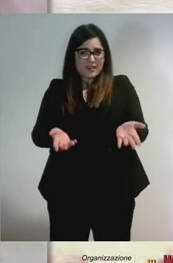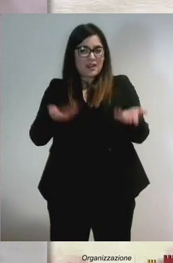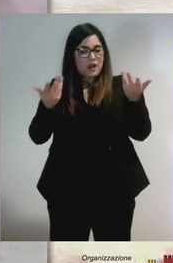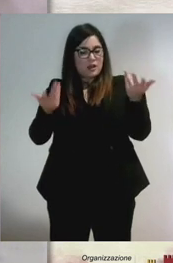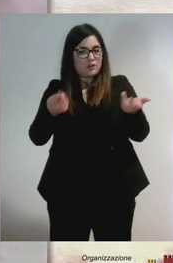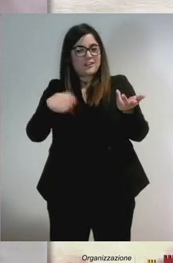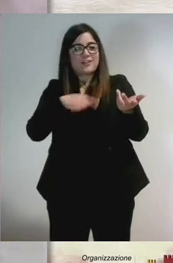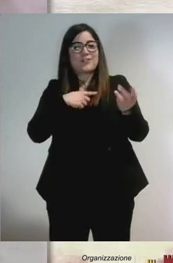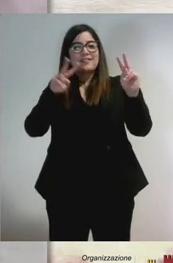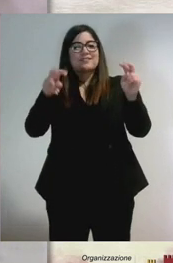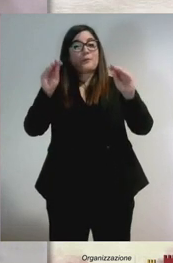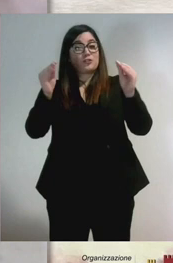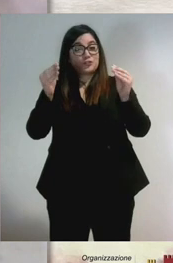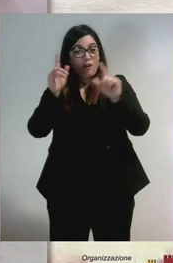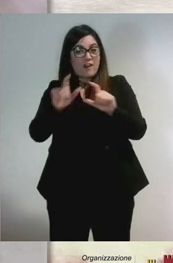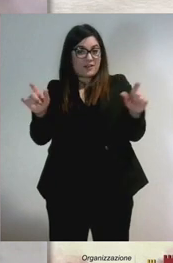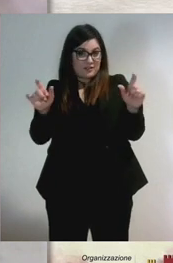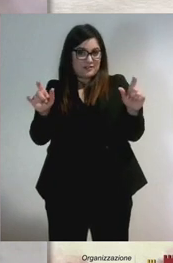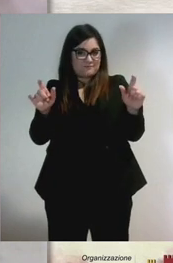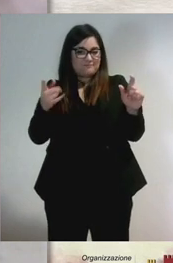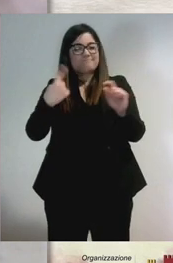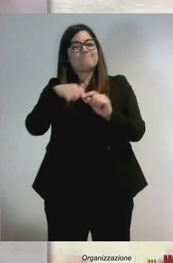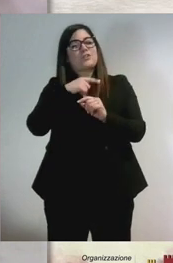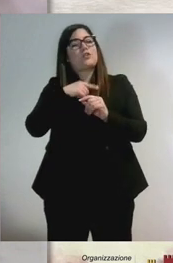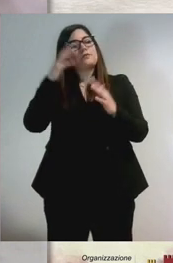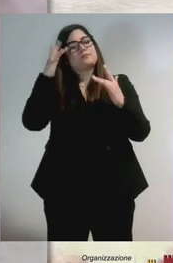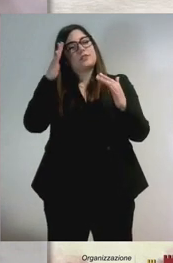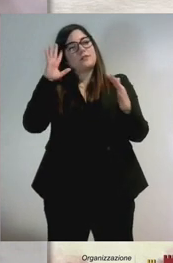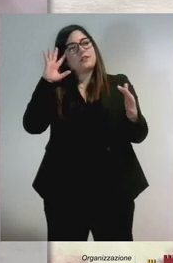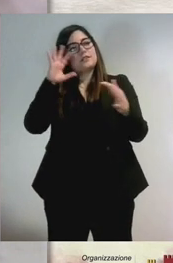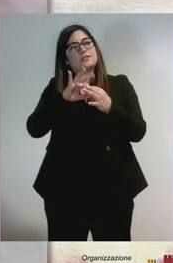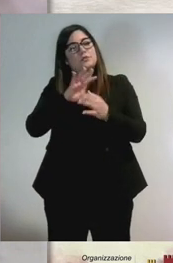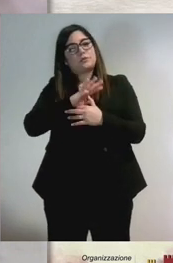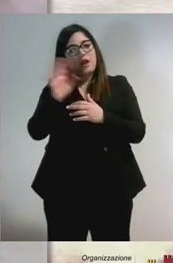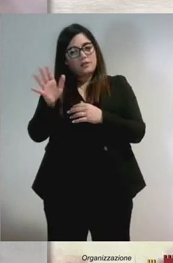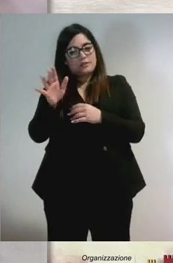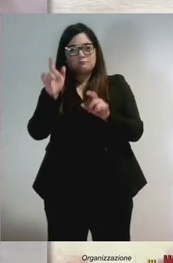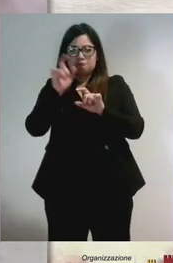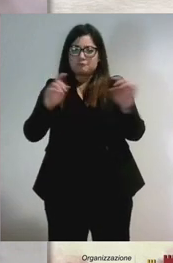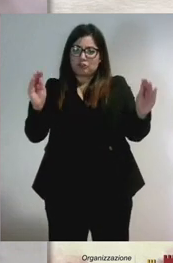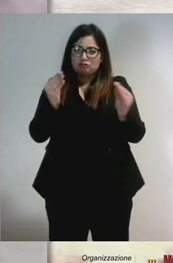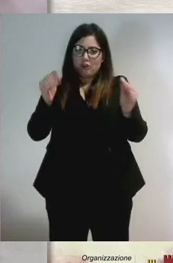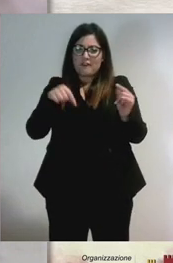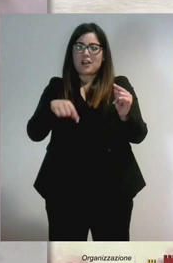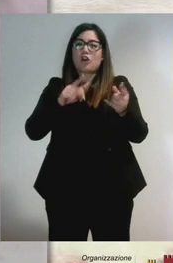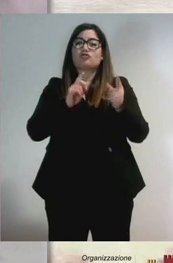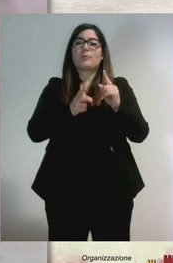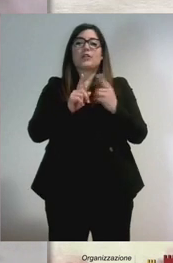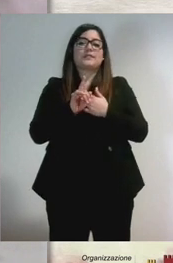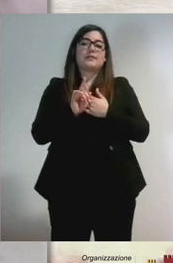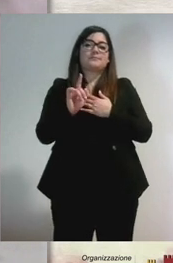di giovani, ci viene un'altra riflessione. Perché i giovani oggi si allontanano dalla politica?